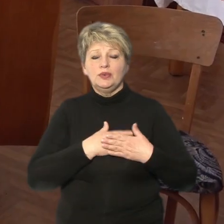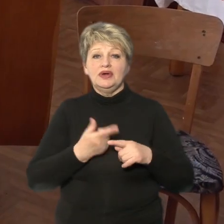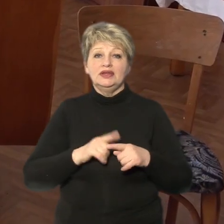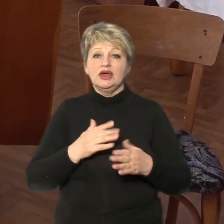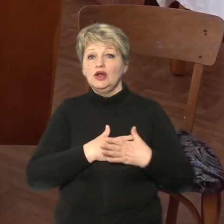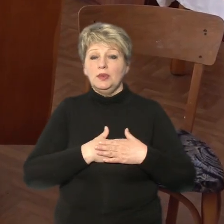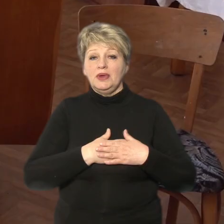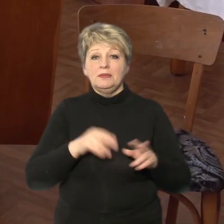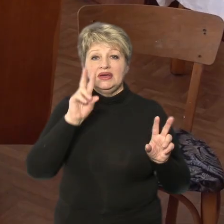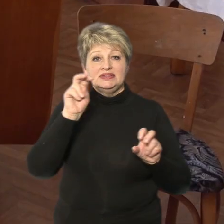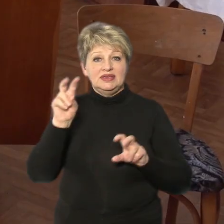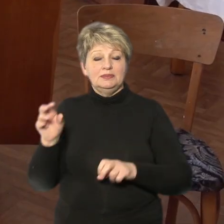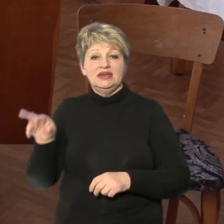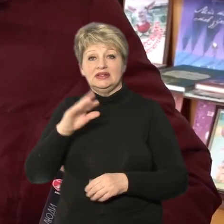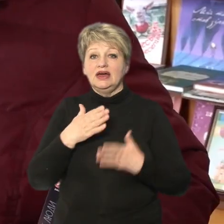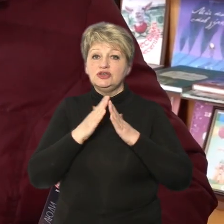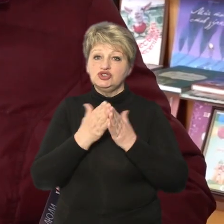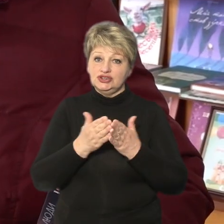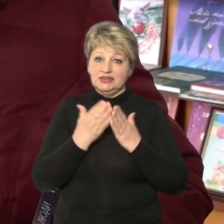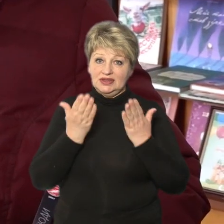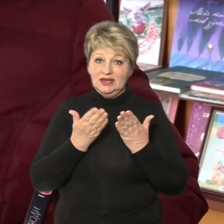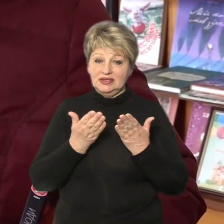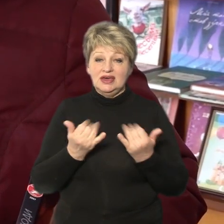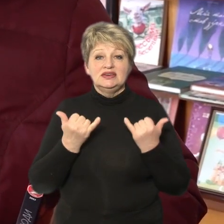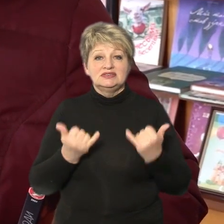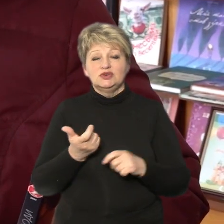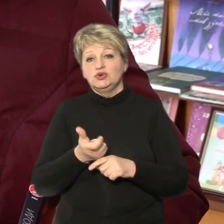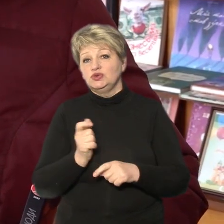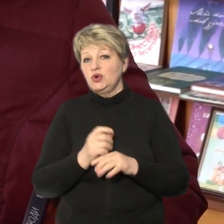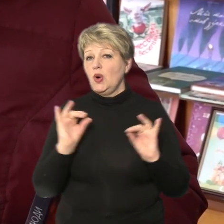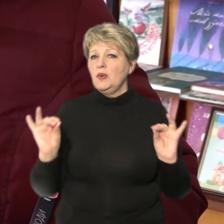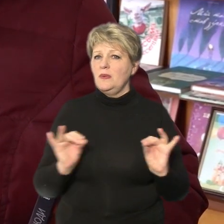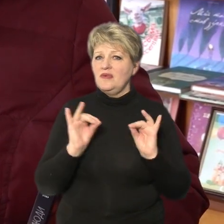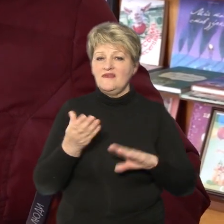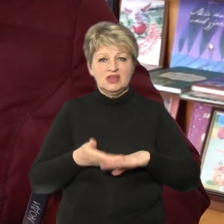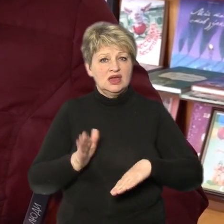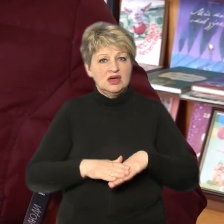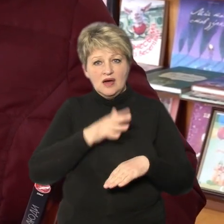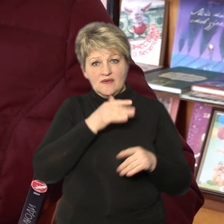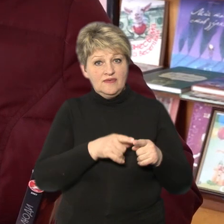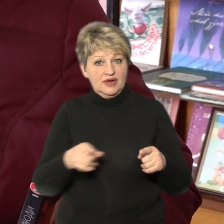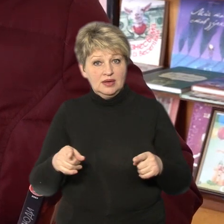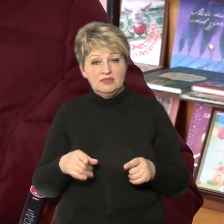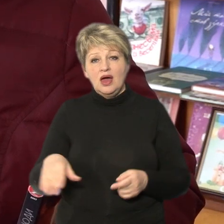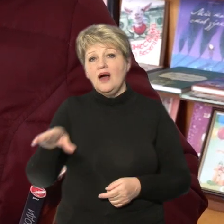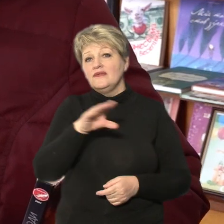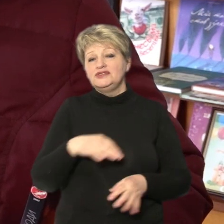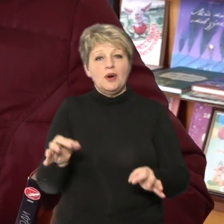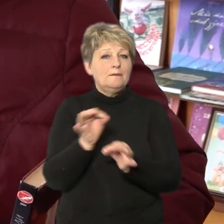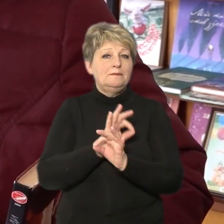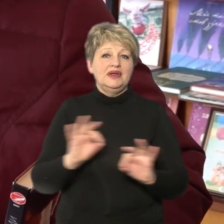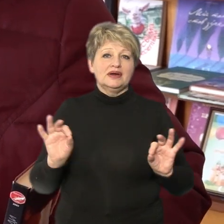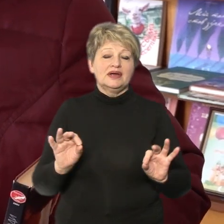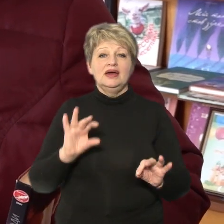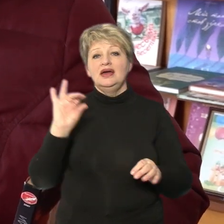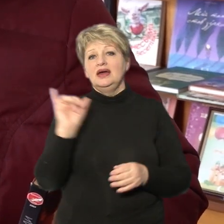розповідає жителька Мехедівки Віра Широкова. Зараз дуже цікавлять у важкий момент. І про все прекрасне. І